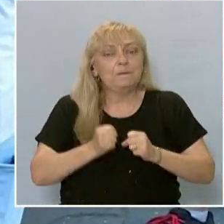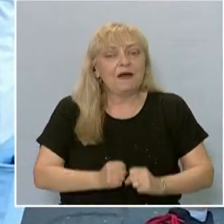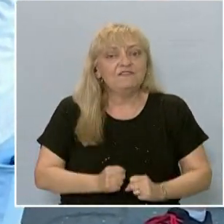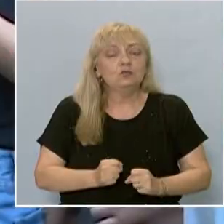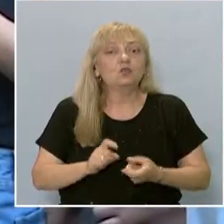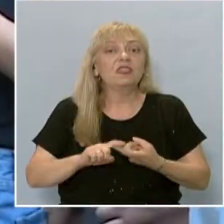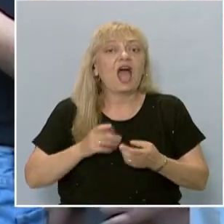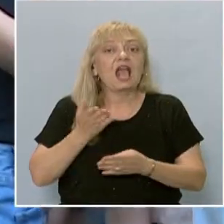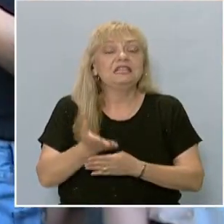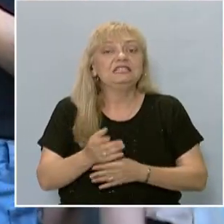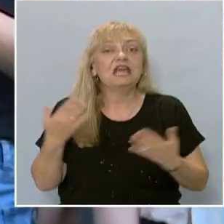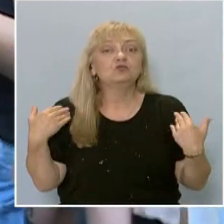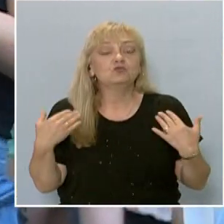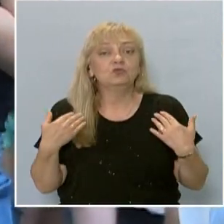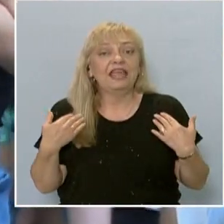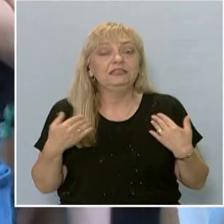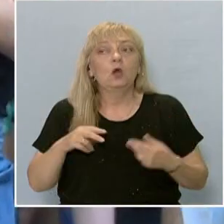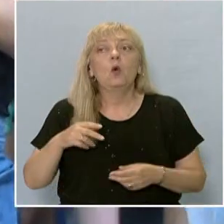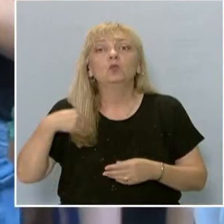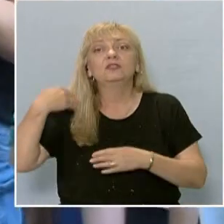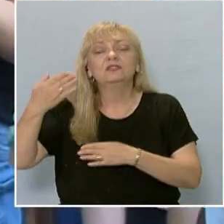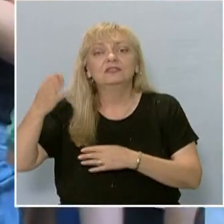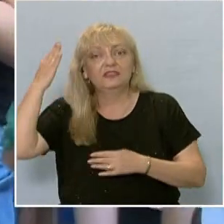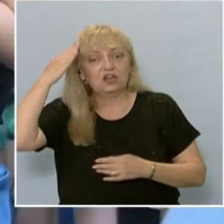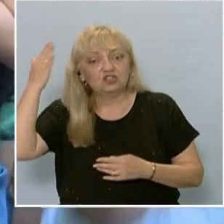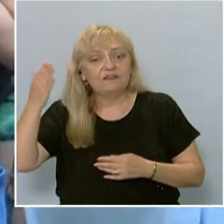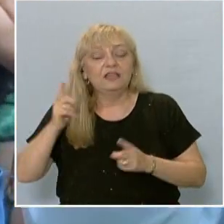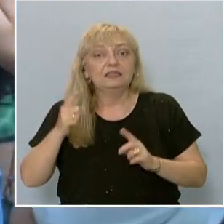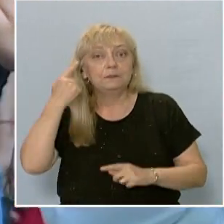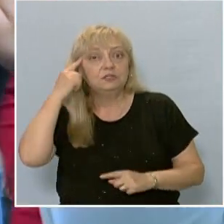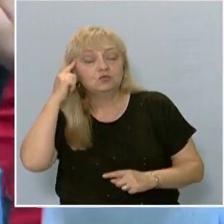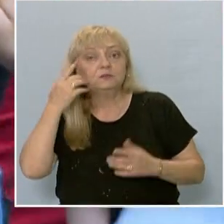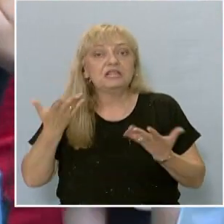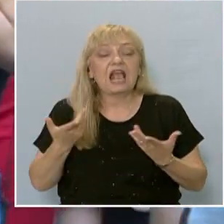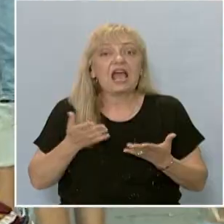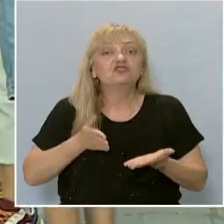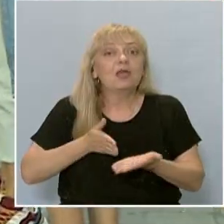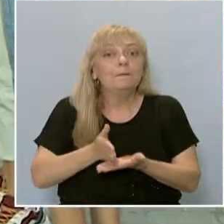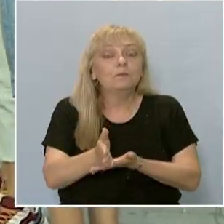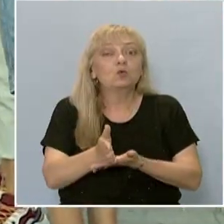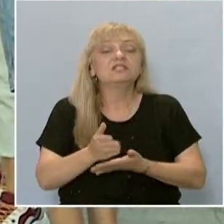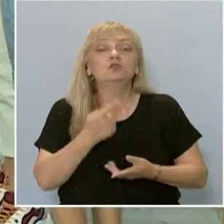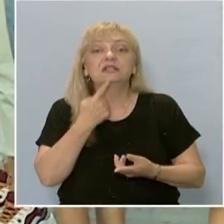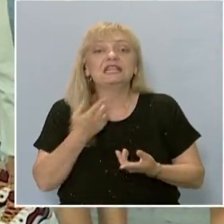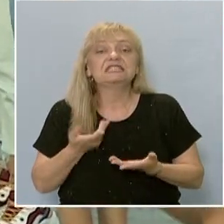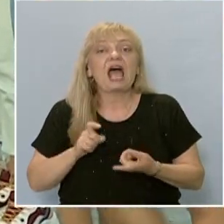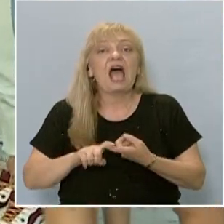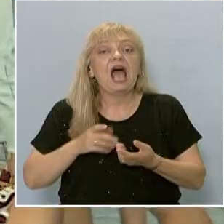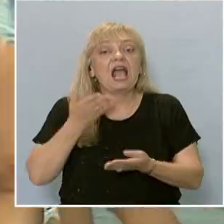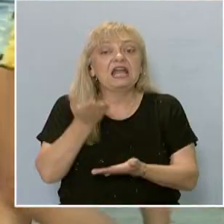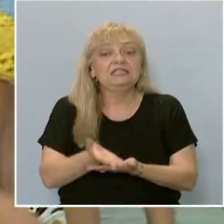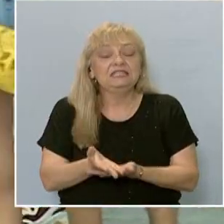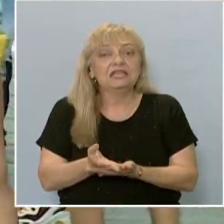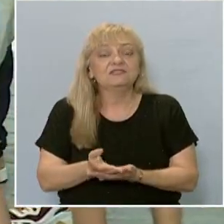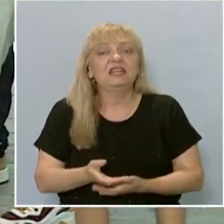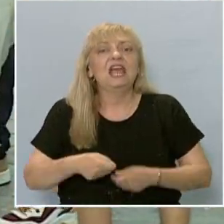страни, различните институции трябва да обмислят как да улеснат процедурата по кандидатстване, която в момента се бави поради дългия период на издаване на